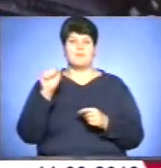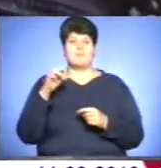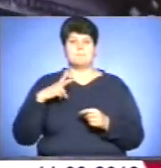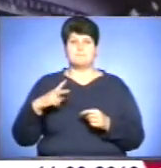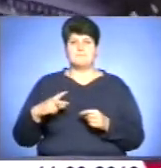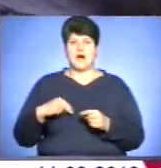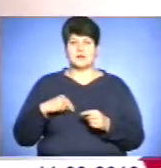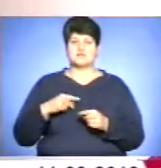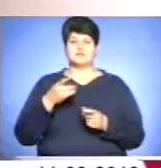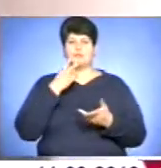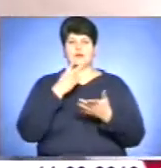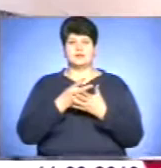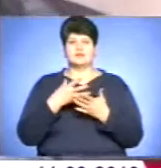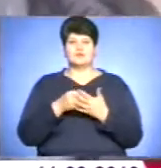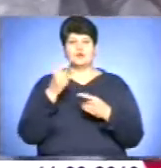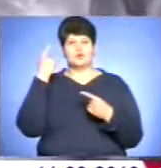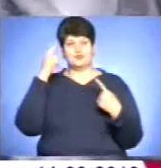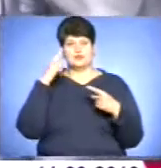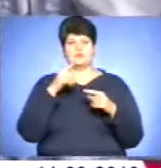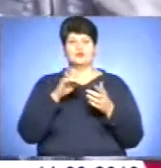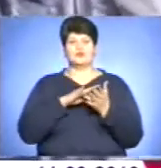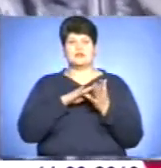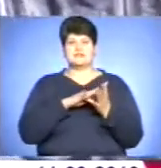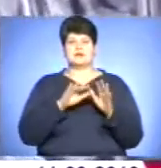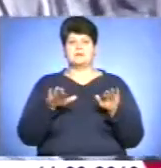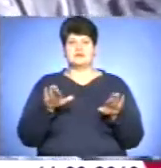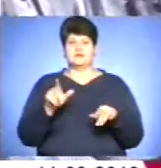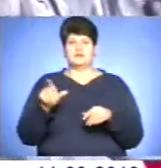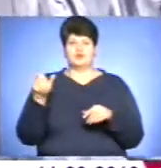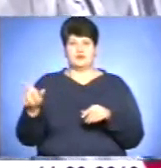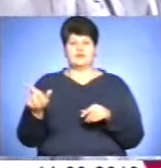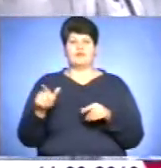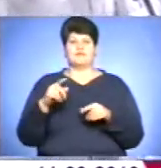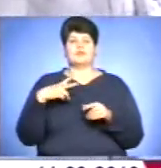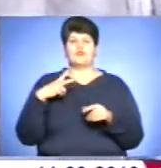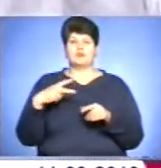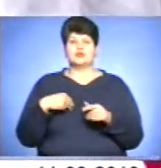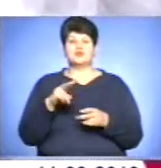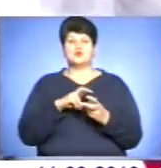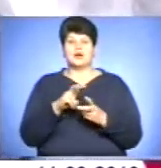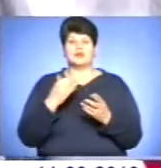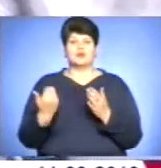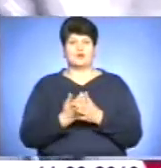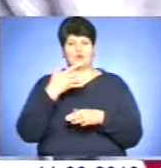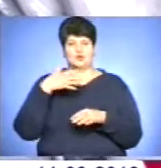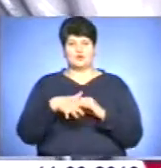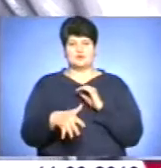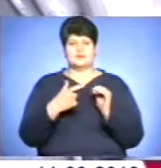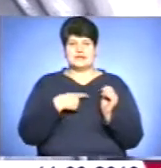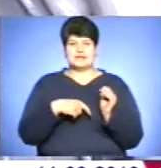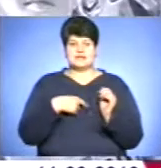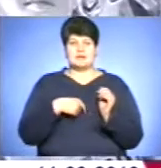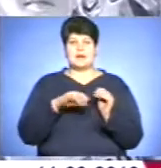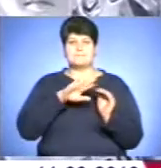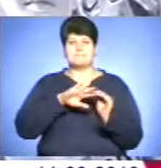демонструють свою творчість туристам і місцевим жителям. У Парижі шукала нового розуміння себе, ділиться художниця. Адже після